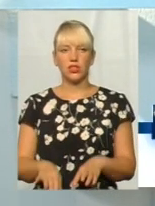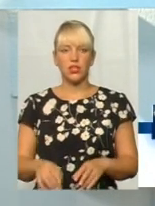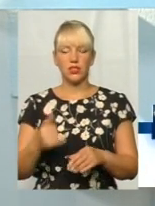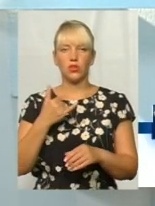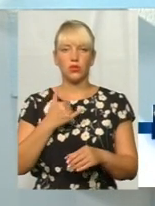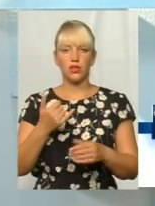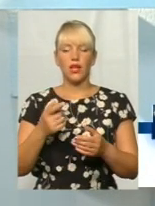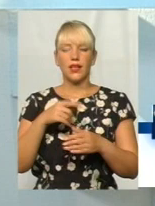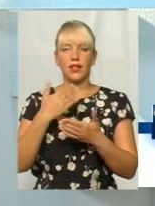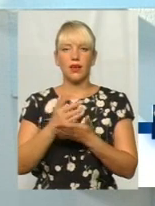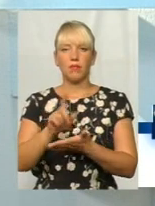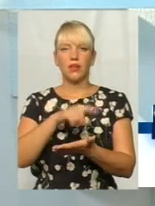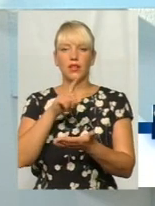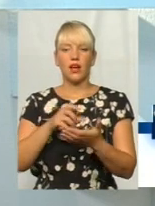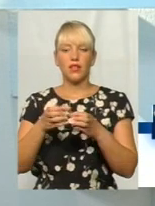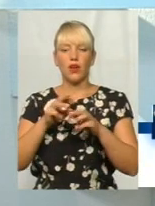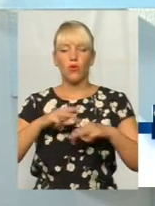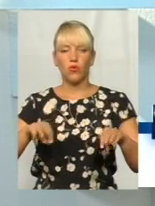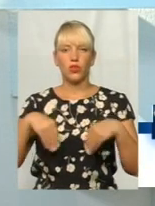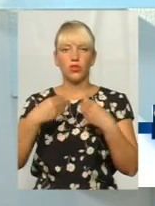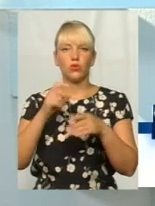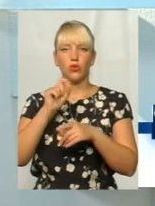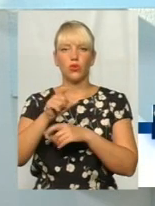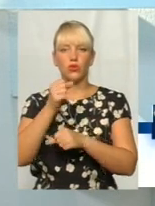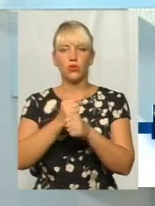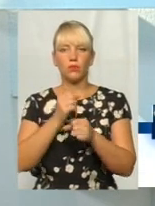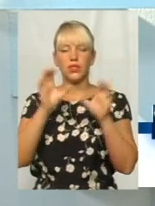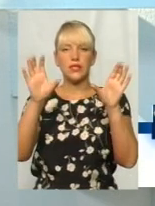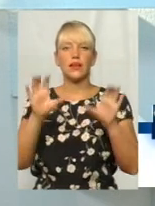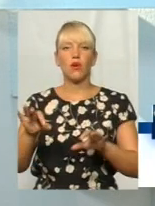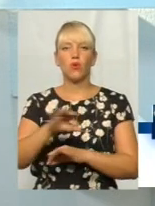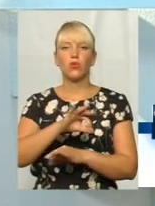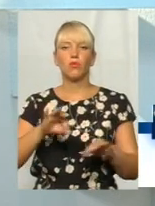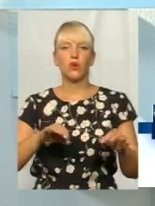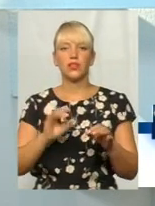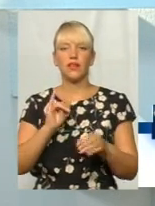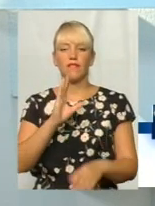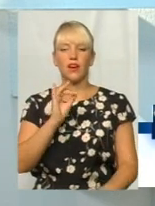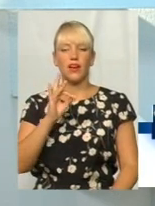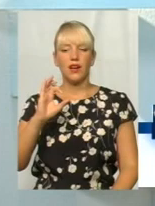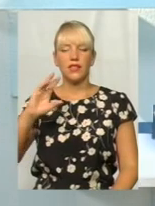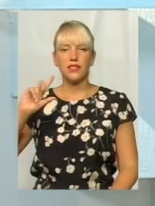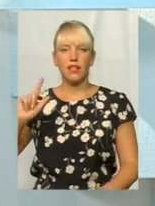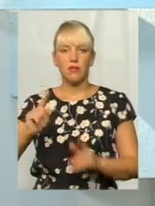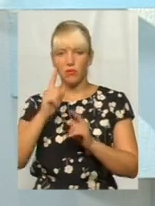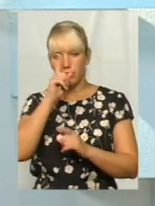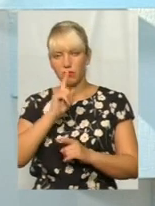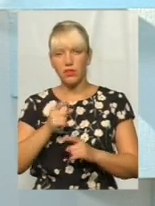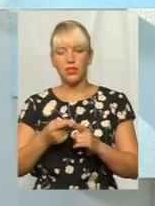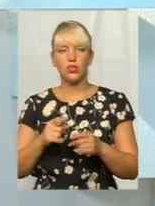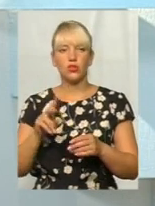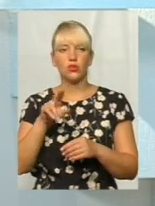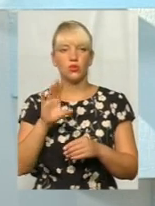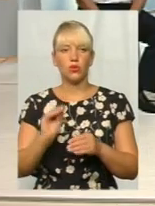Уряду дано доручення розробити законопроект і в вересні місяці подати законопроект щодо перерахунку пенсії пенсіонерам